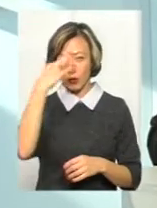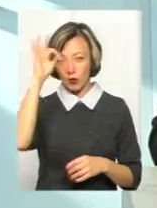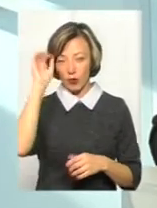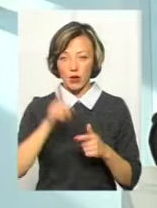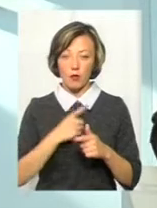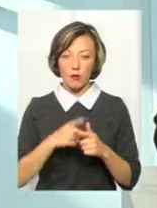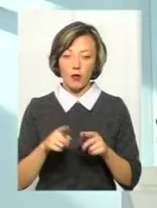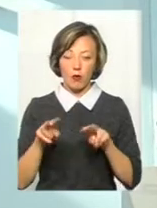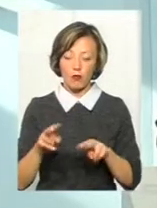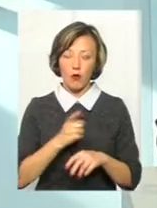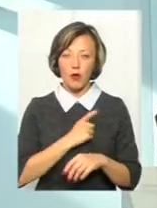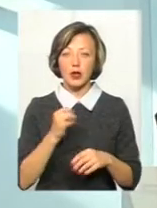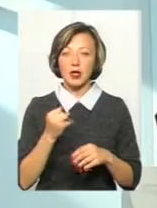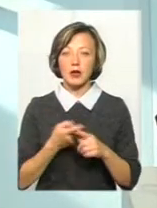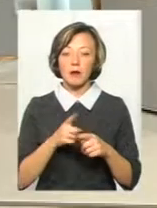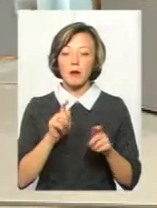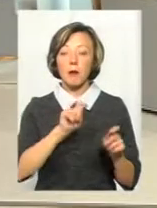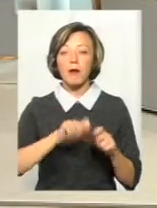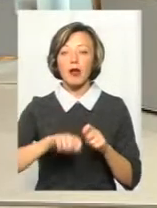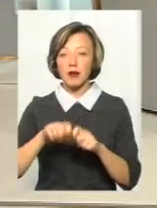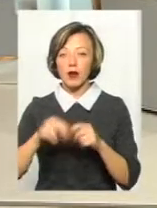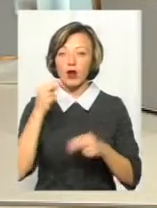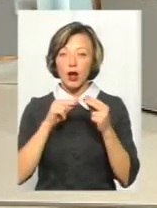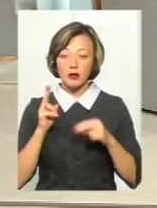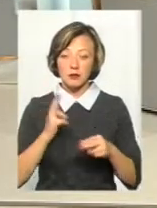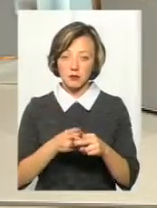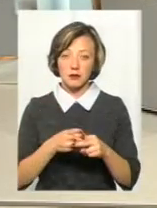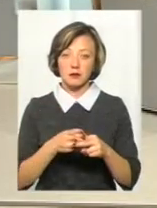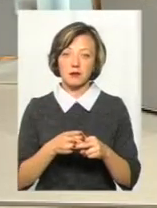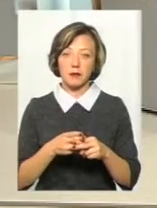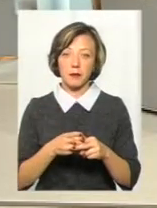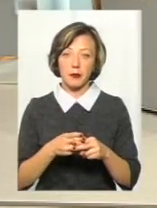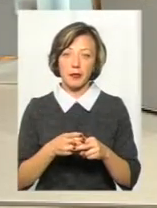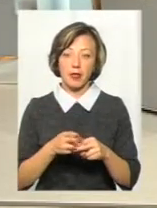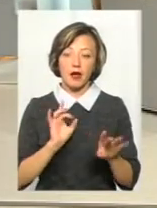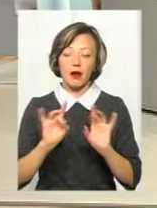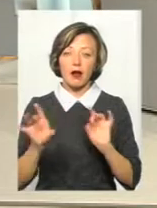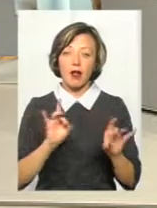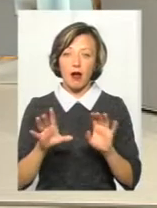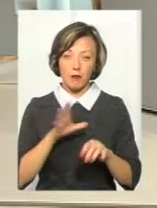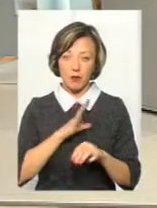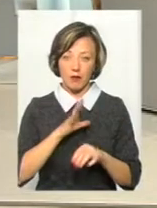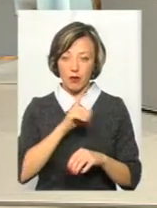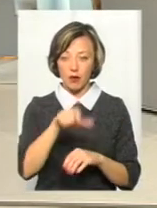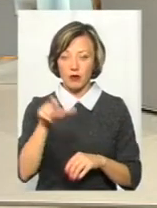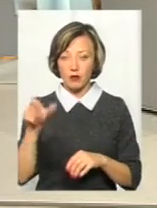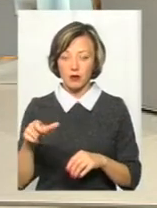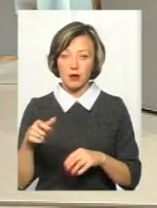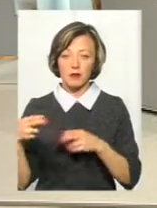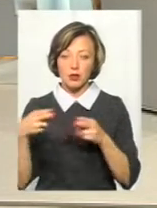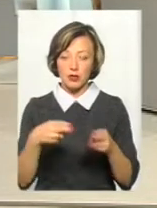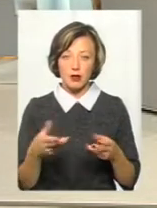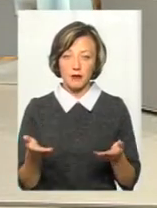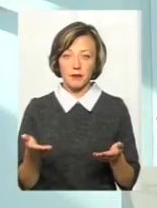поліцію охорони, щоб виїхали, перевірили. Хай це краще буде якісь рекламні агенти, бувають випадки, коли ми приїжджаємо,